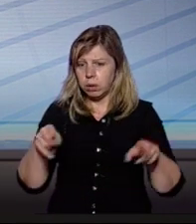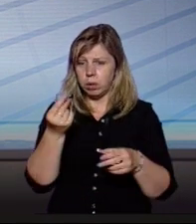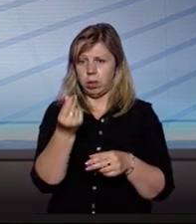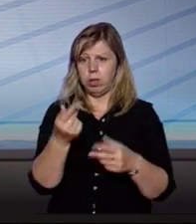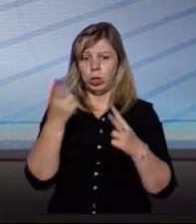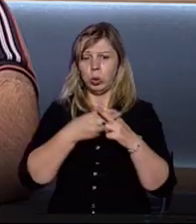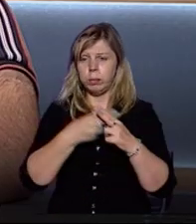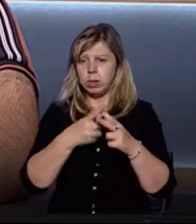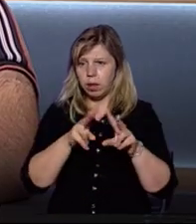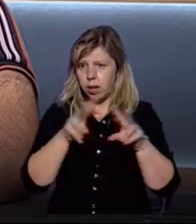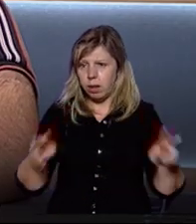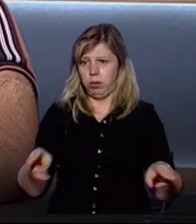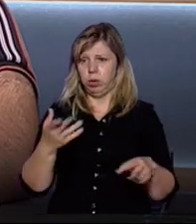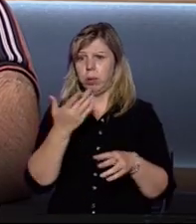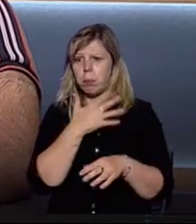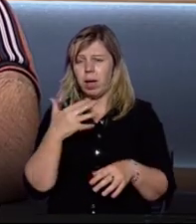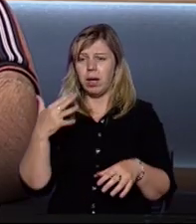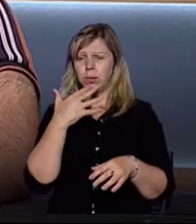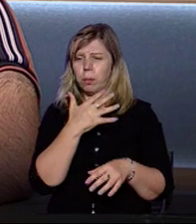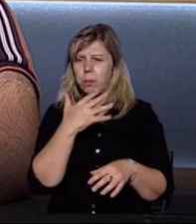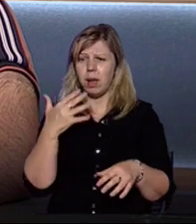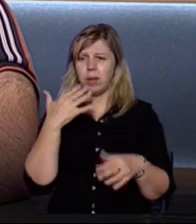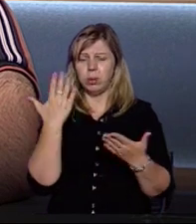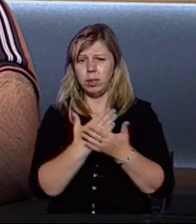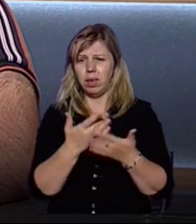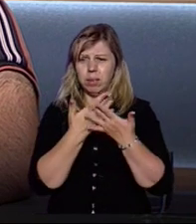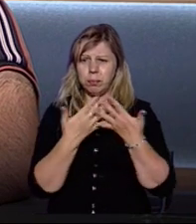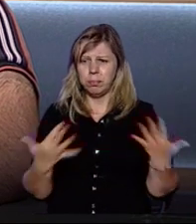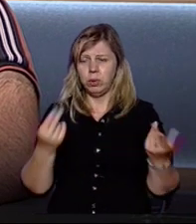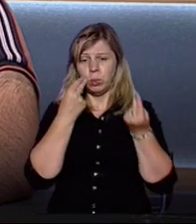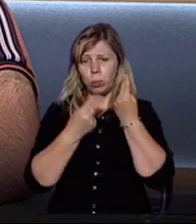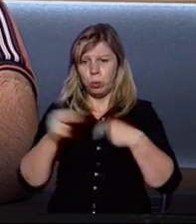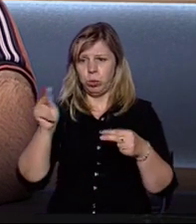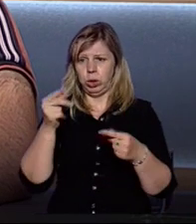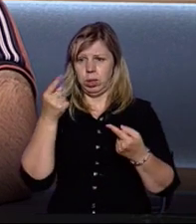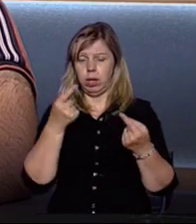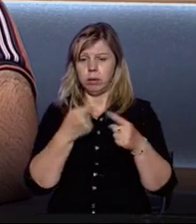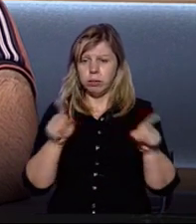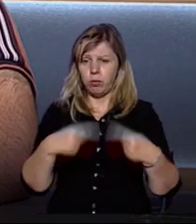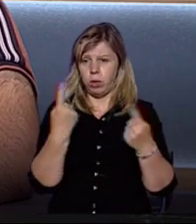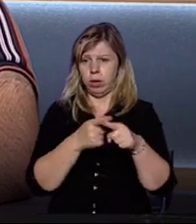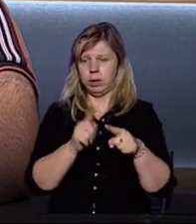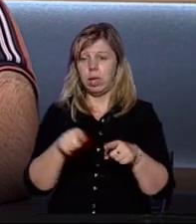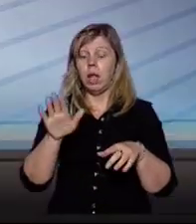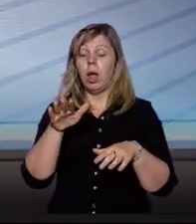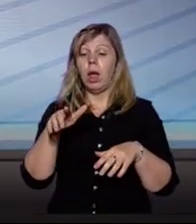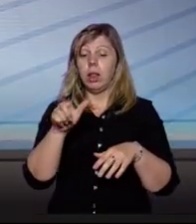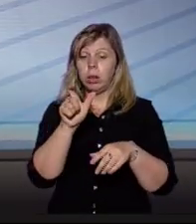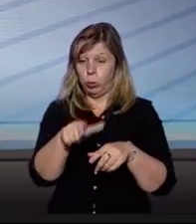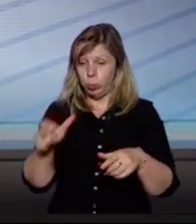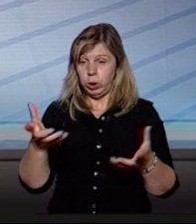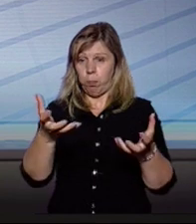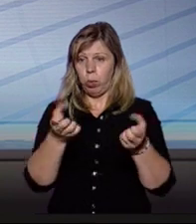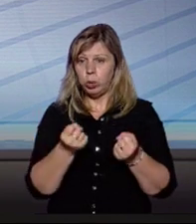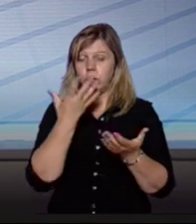субсидіальності. І багато-багато критерій, які мають покращитися створенням тих об'єднаних територій. Тобто мешканці отримуватимуть